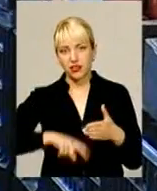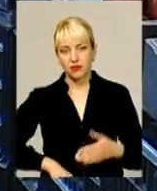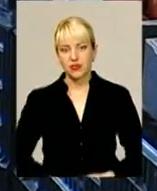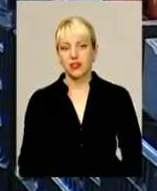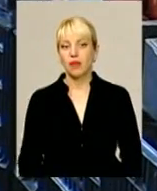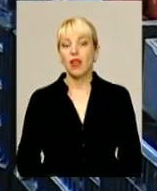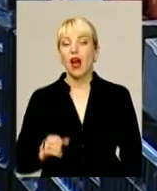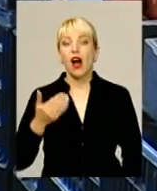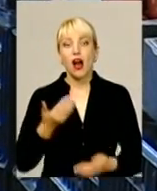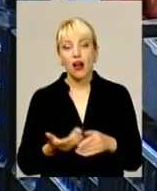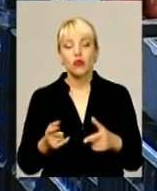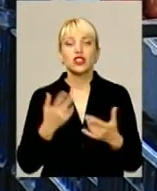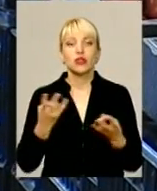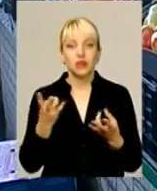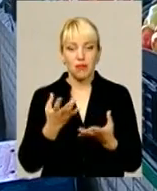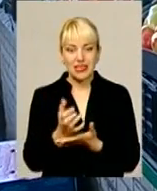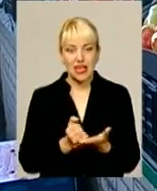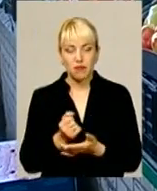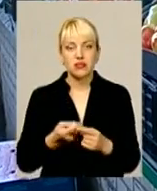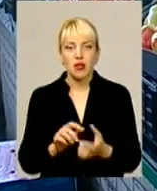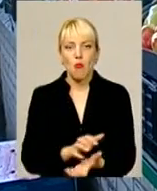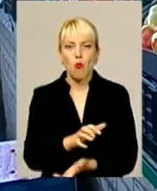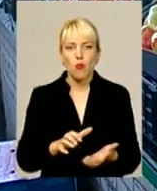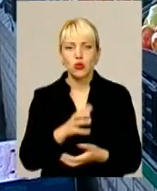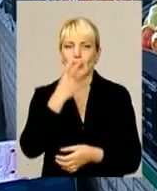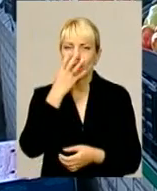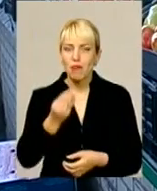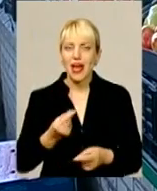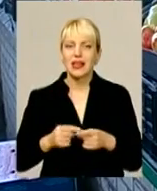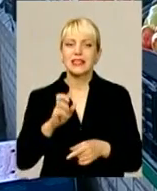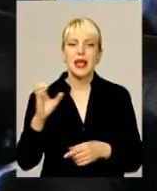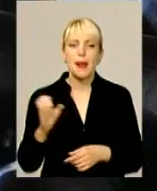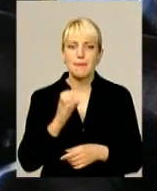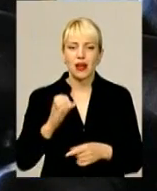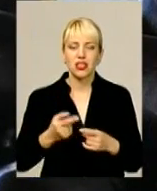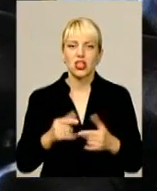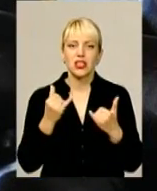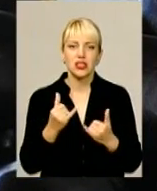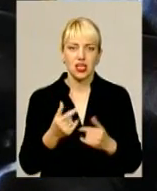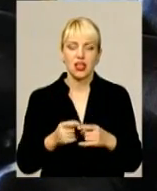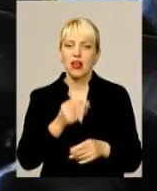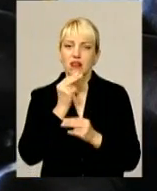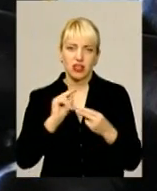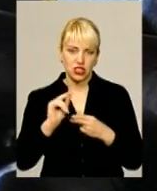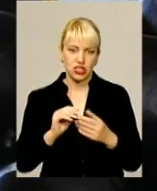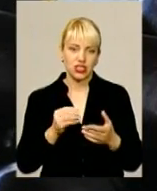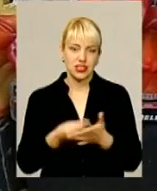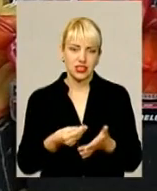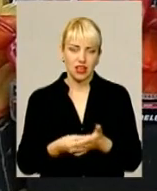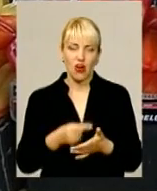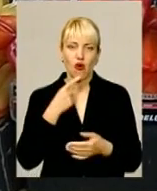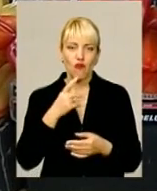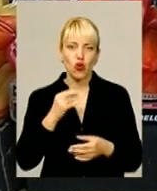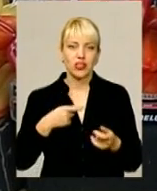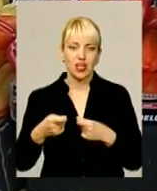А от чим наразі варто запастися, то це помідорами, перцем та баклажанами. Нині на них оптимальна ціна, запевняють на ринку.